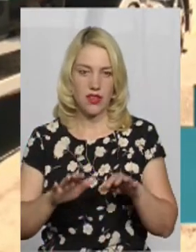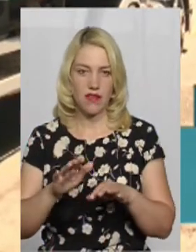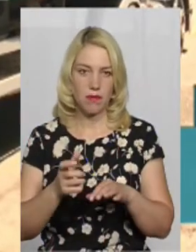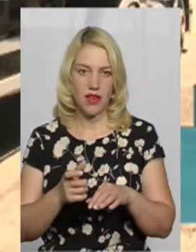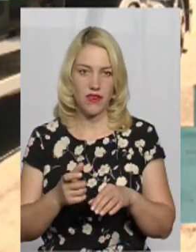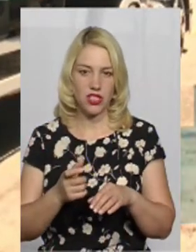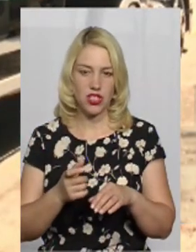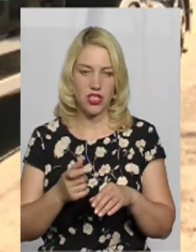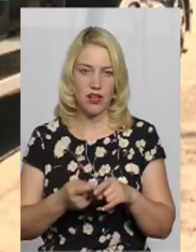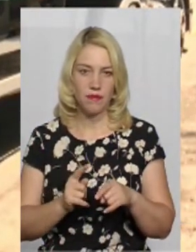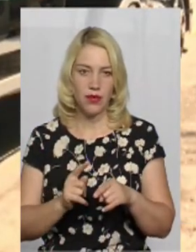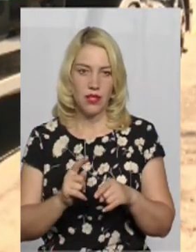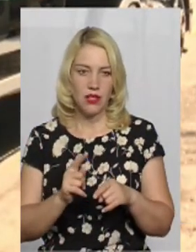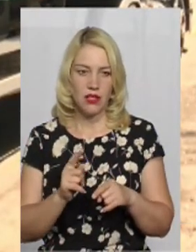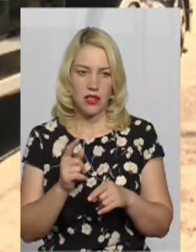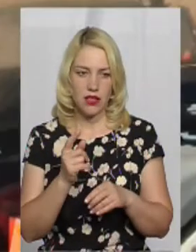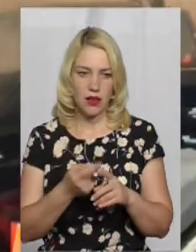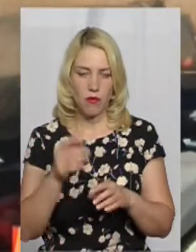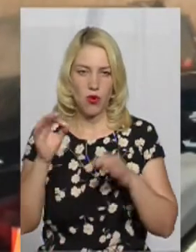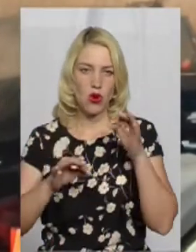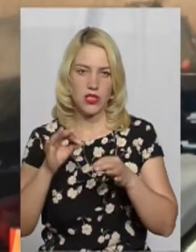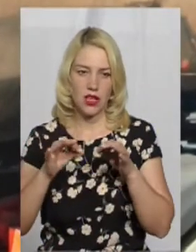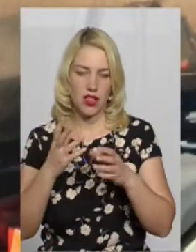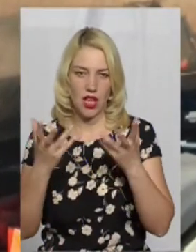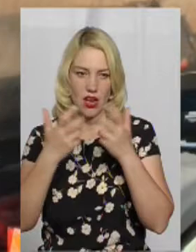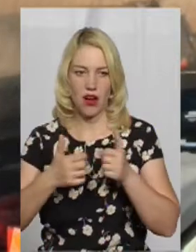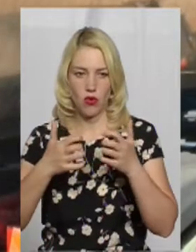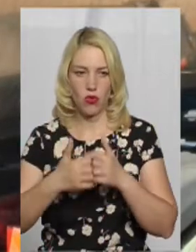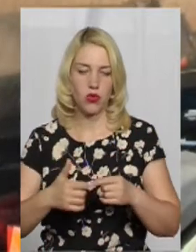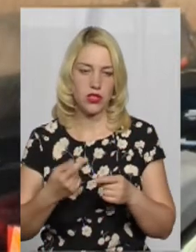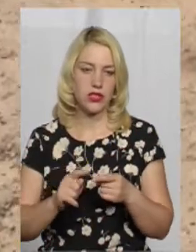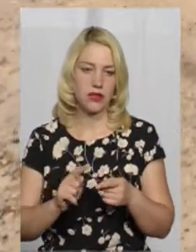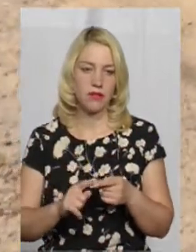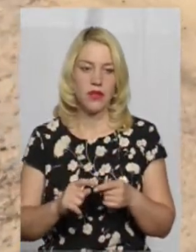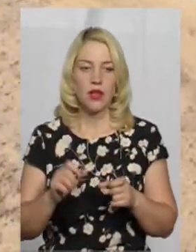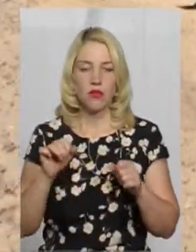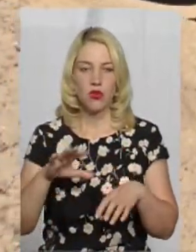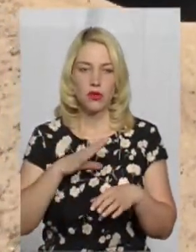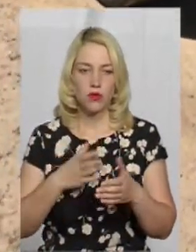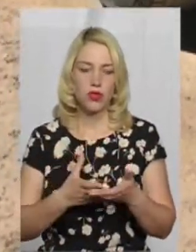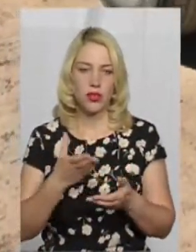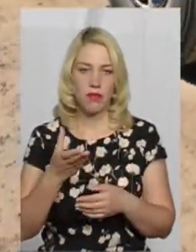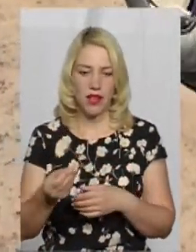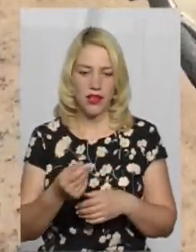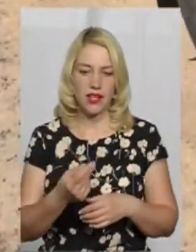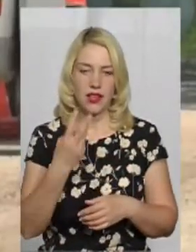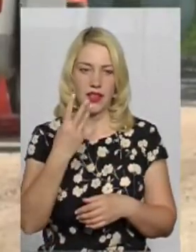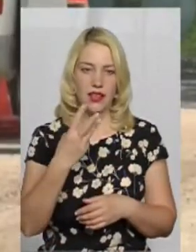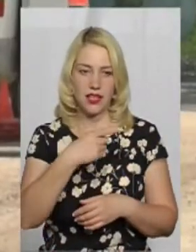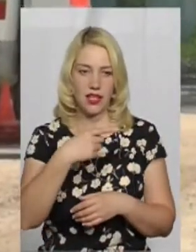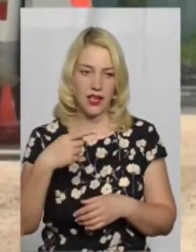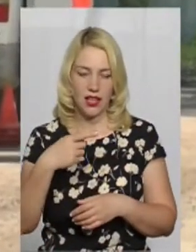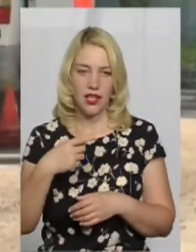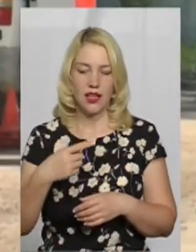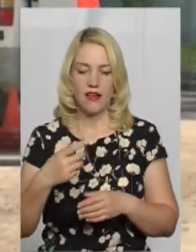проїзд збільшується, добавляється в процентному відношенні. Плата за проїзд за перевищення допустимої ваги може стягати 3,8 тисяч євро, каже Віктор Красняк.